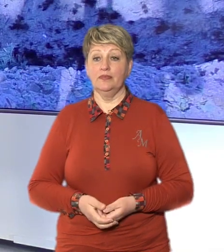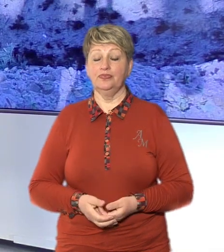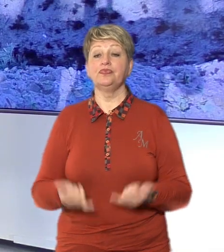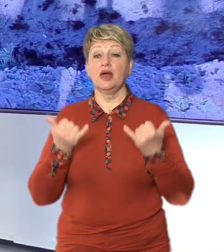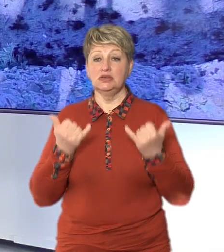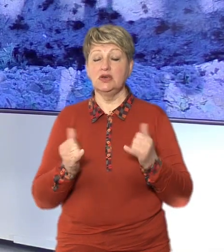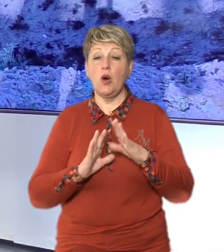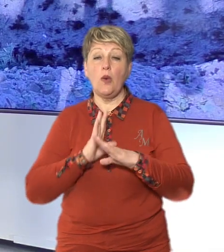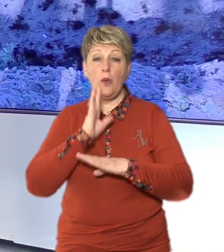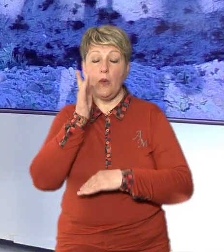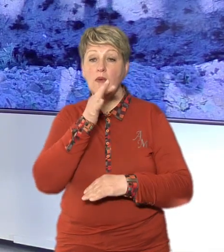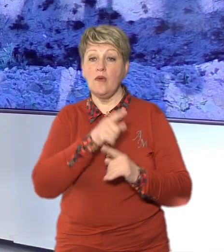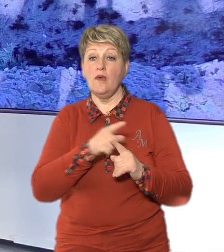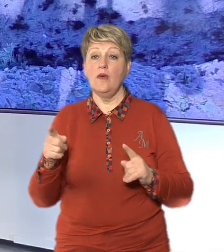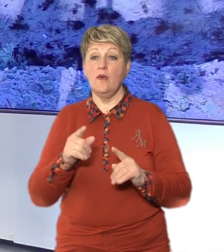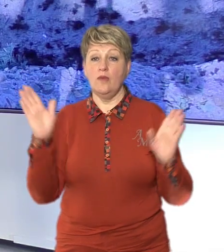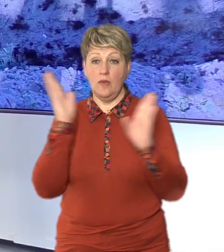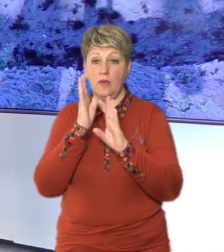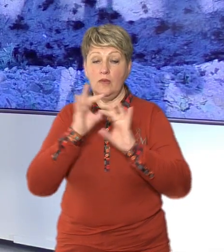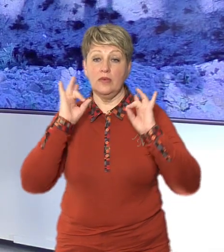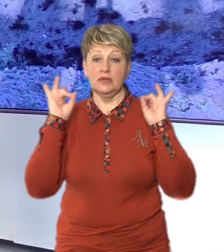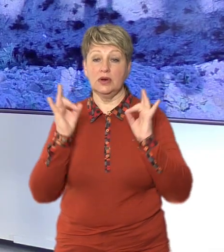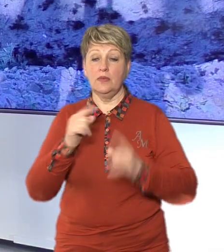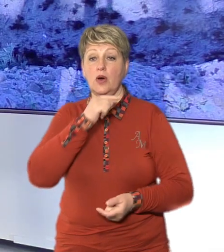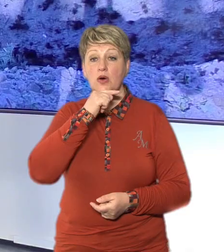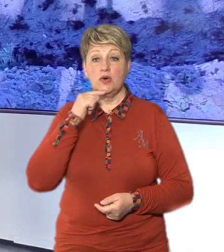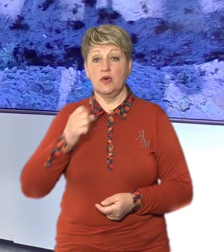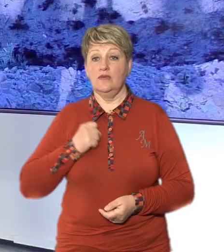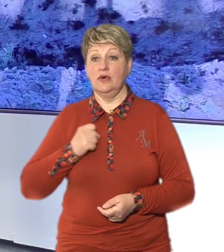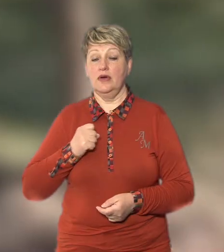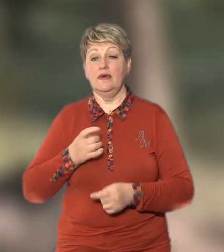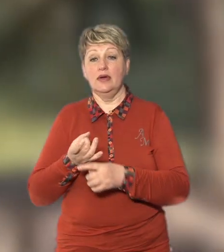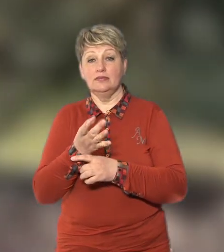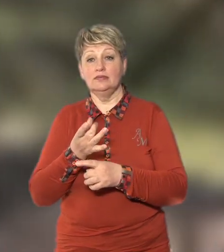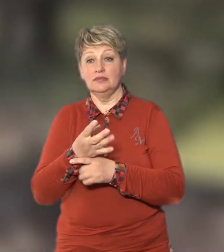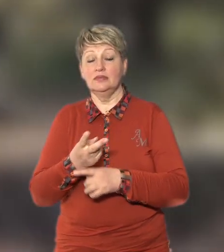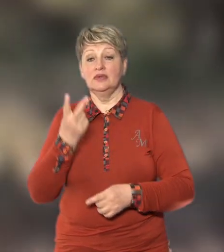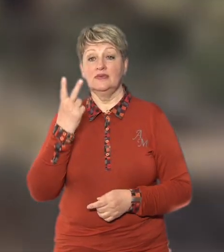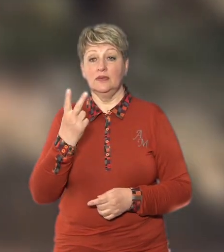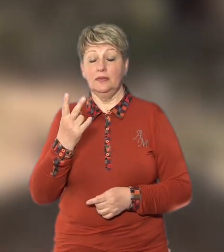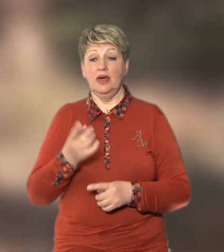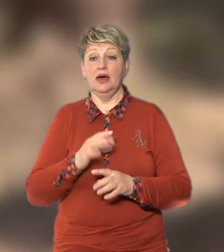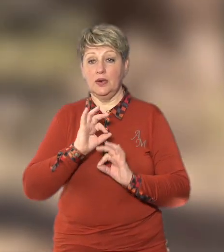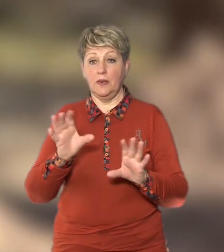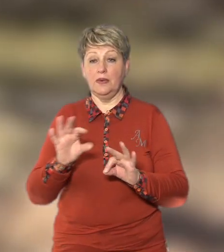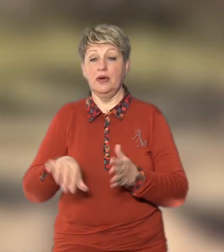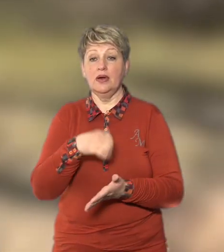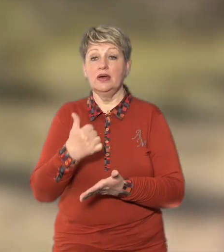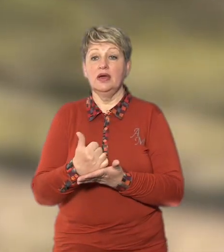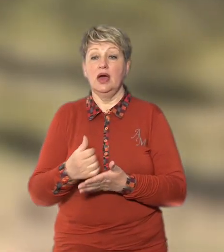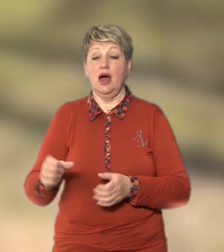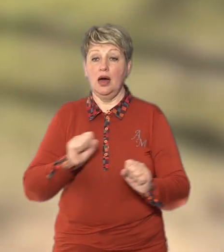сьогодні зранку під час повітряної тривоги російські військові атакували Черкащину двома крилатими ракетами повідомив голова обласної військової